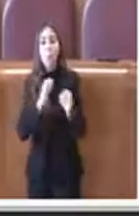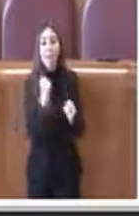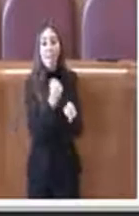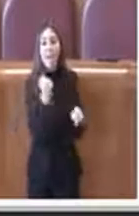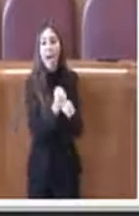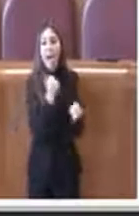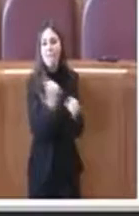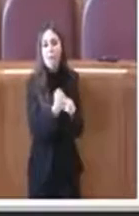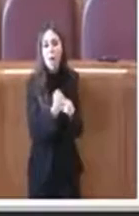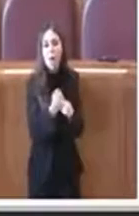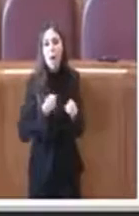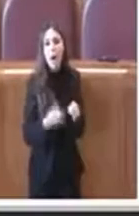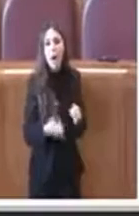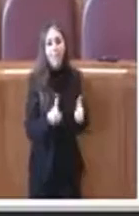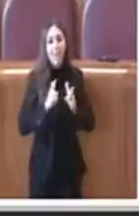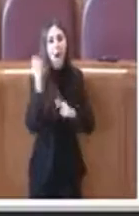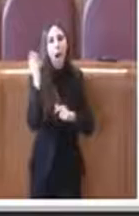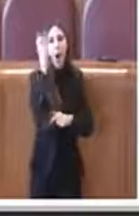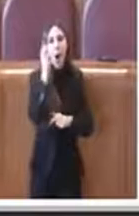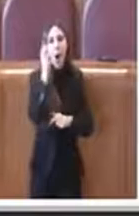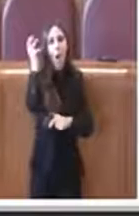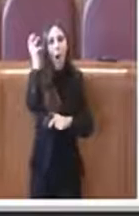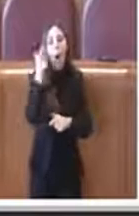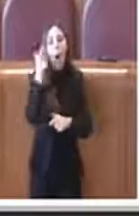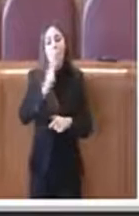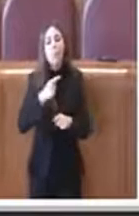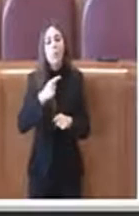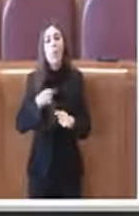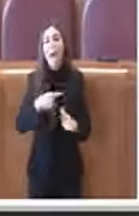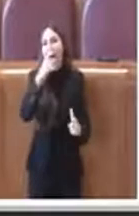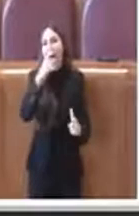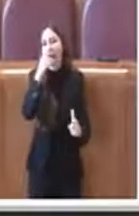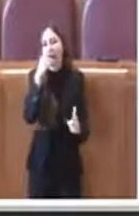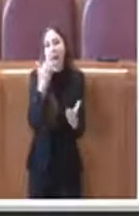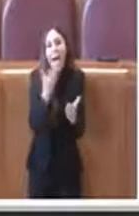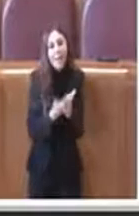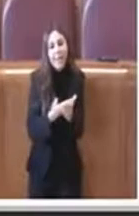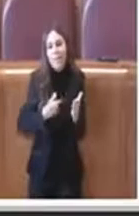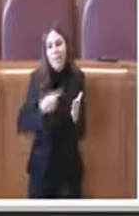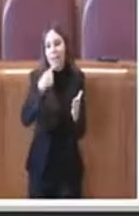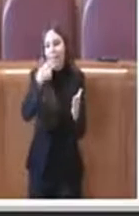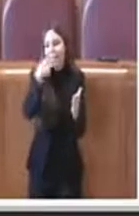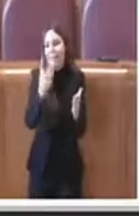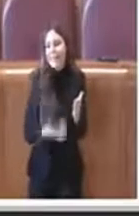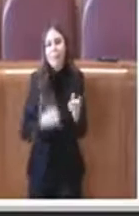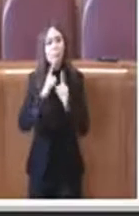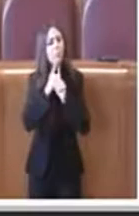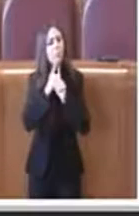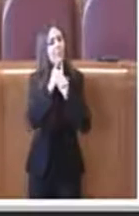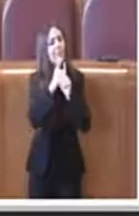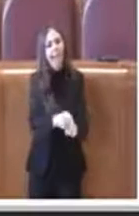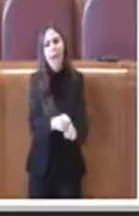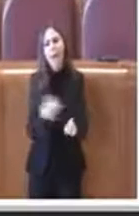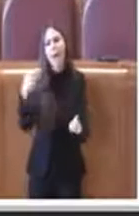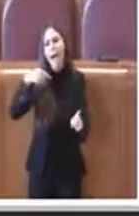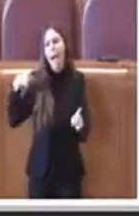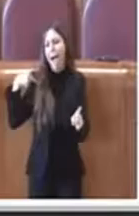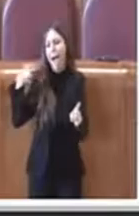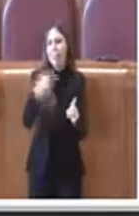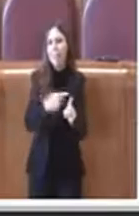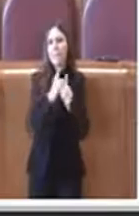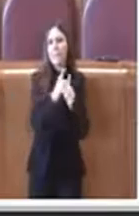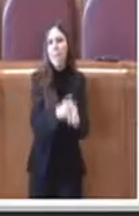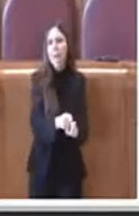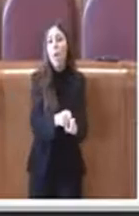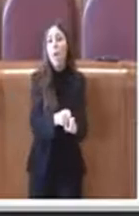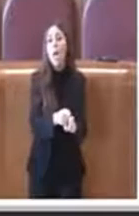a me inorgogisce perché è perfettamente in linea con quello che noi abbiamo detto nel corso di questi anni ed è quello